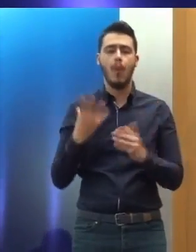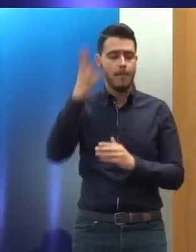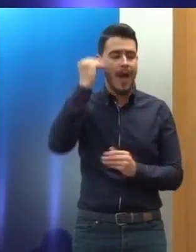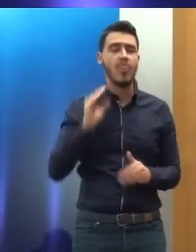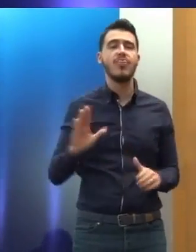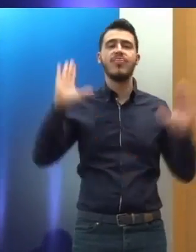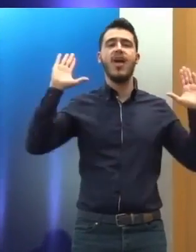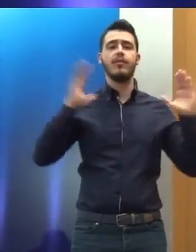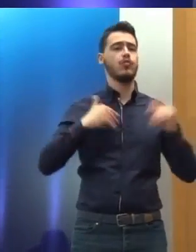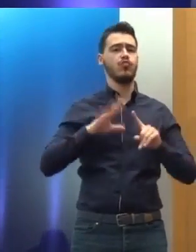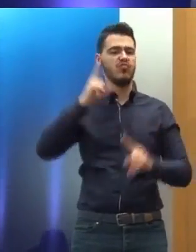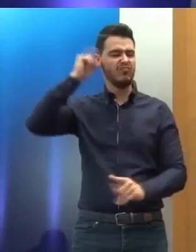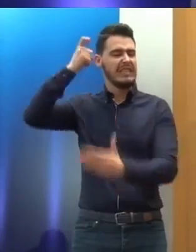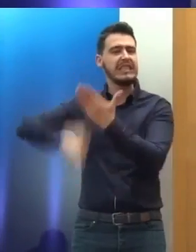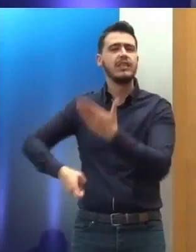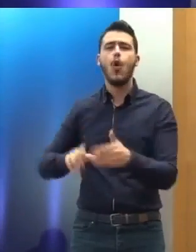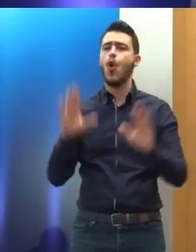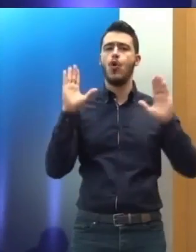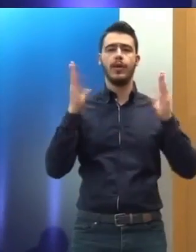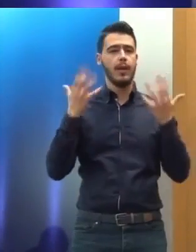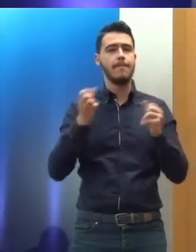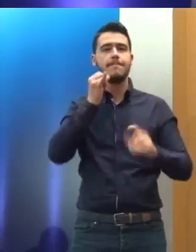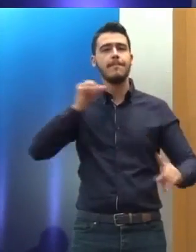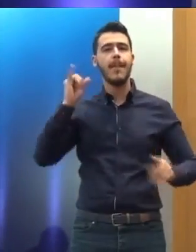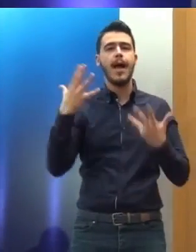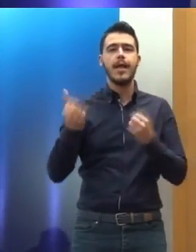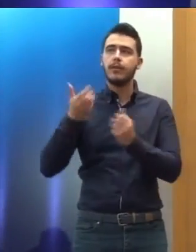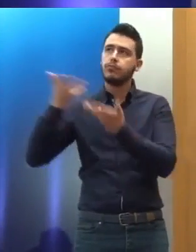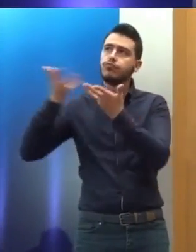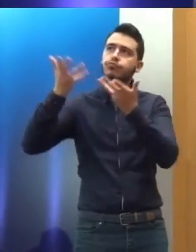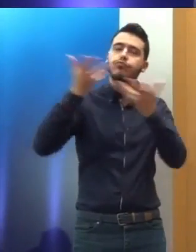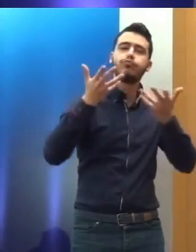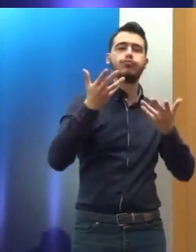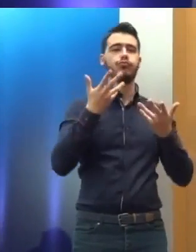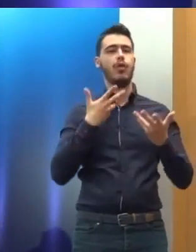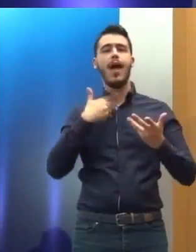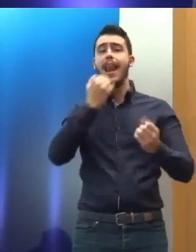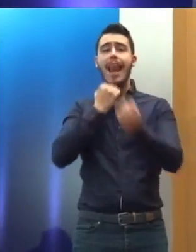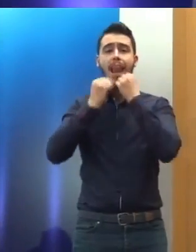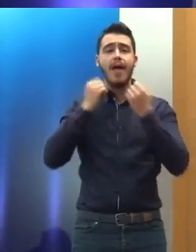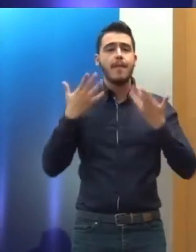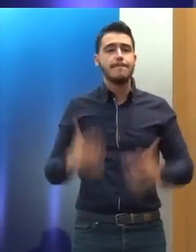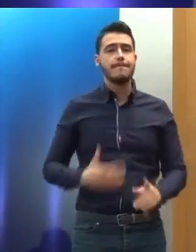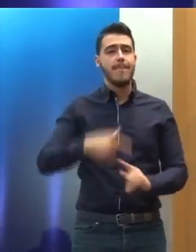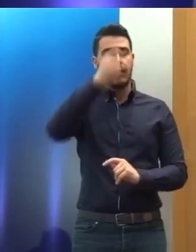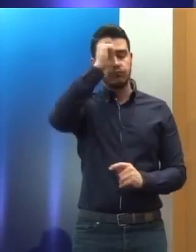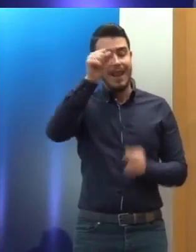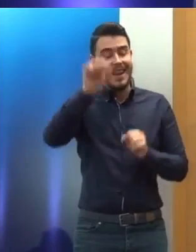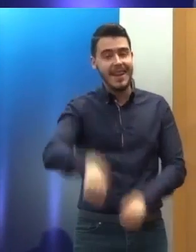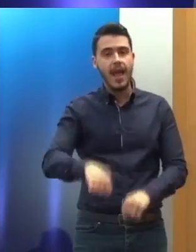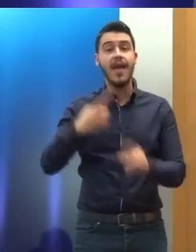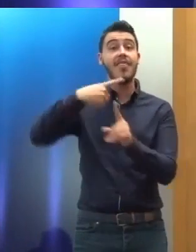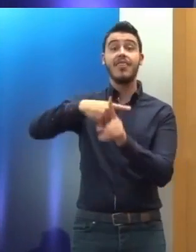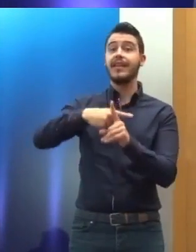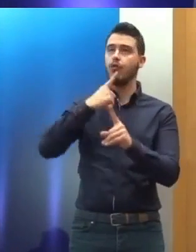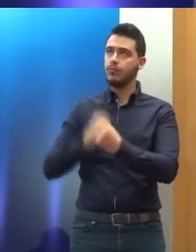να αφήνουμε κάτι να πέσει ή να μείνει αναπάντητο. Έχουμε όμως, αναγνωρίζουμε τα λάθη και προβάλλουμε ό,τι θετικό έχει